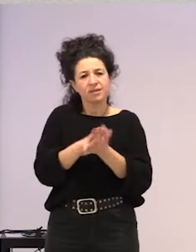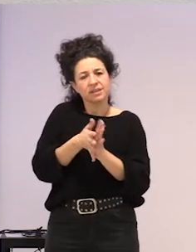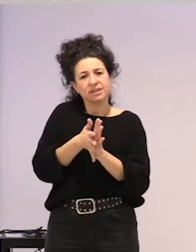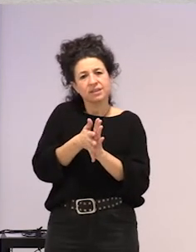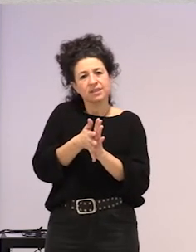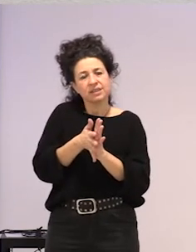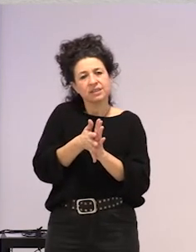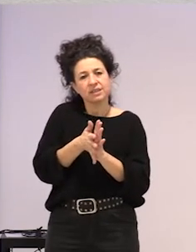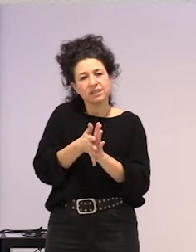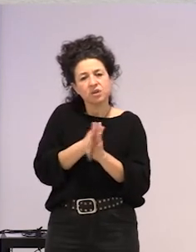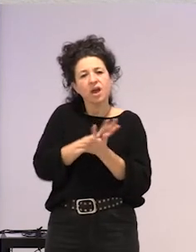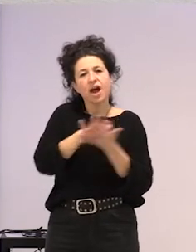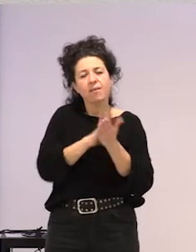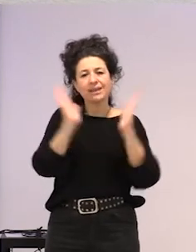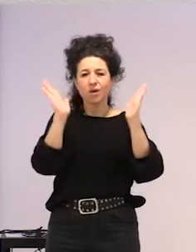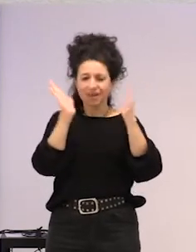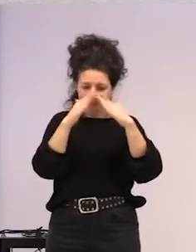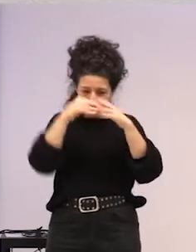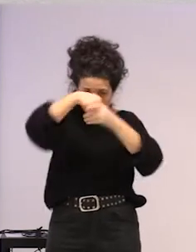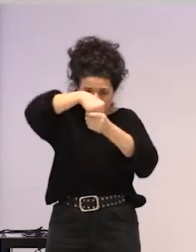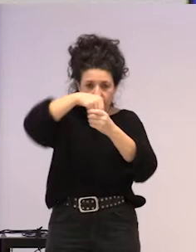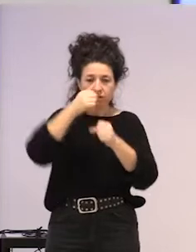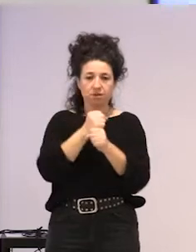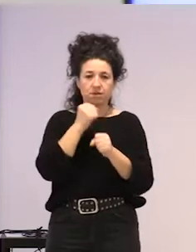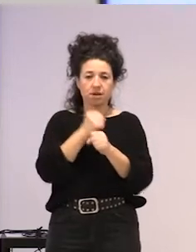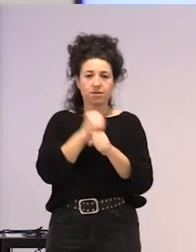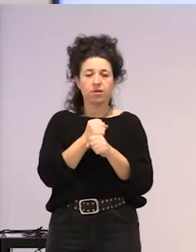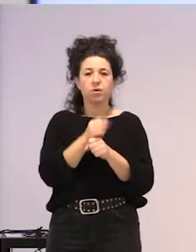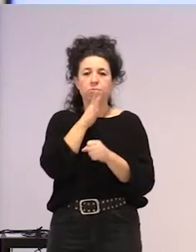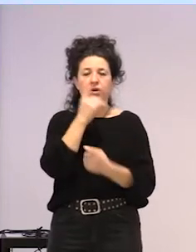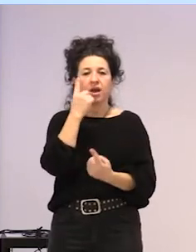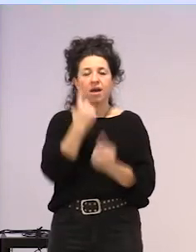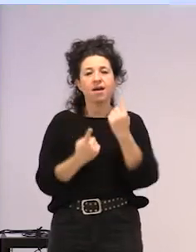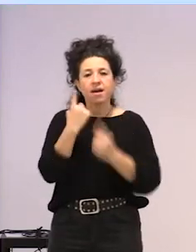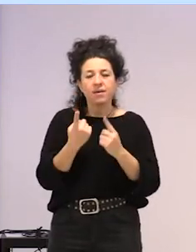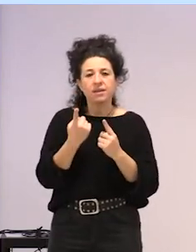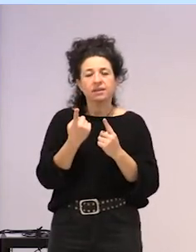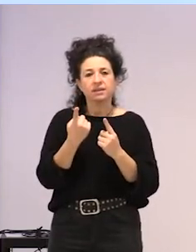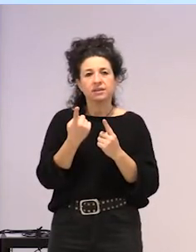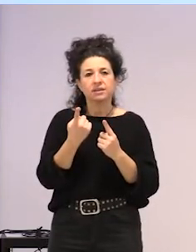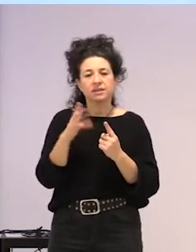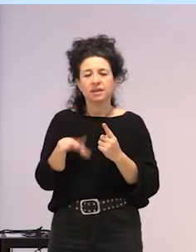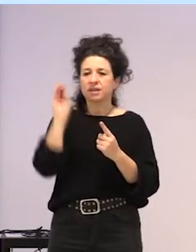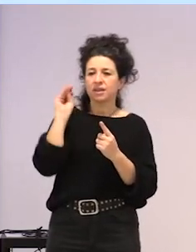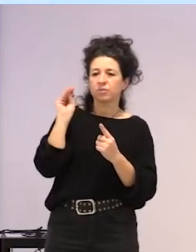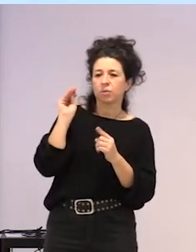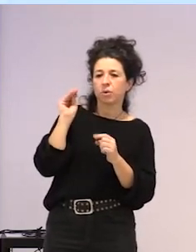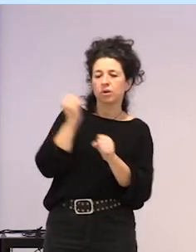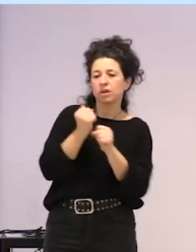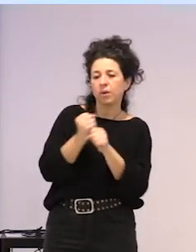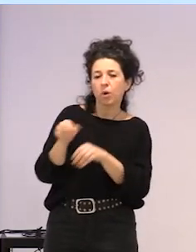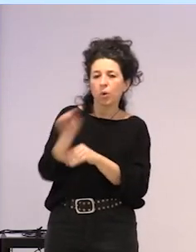etxeko lanei buruzari naiz, ez? askotan ulertzen ditugu zaintza lanak, ba ez dakit zerbait propio